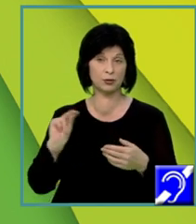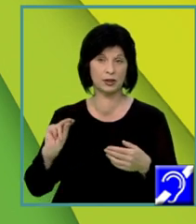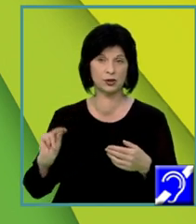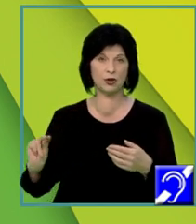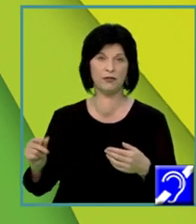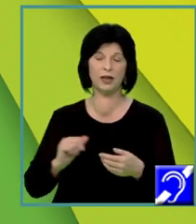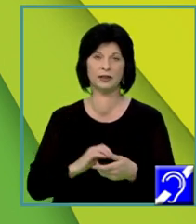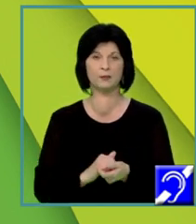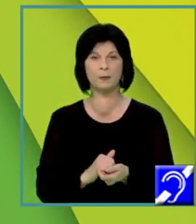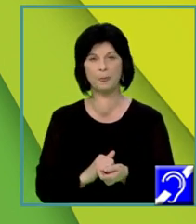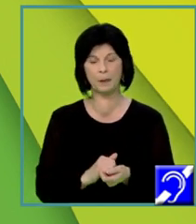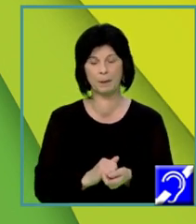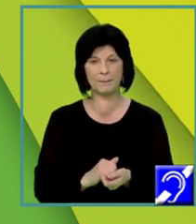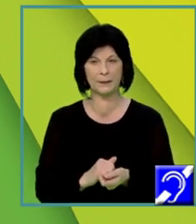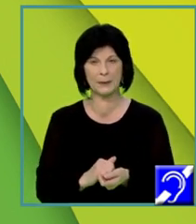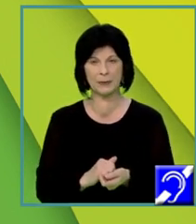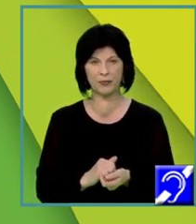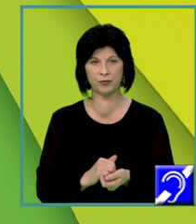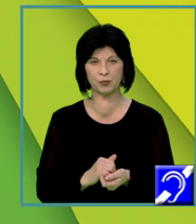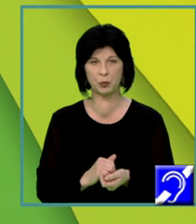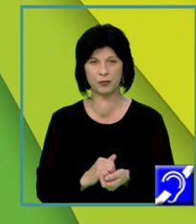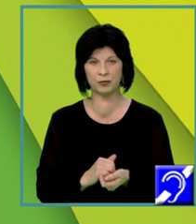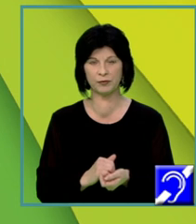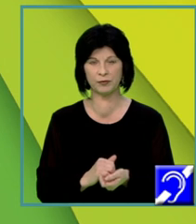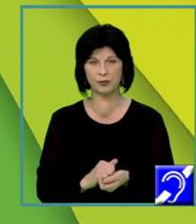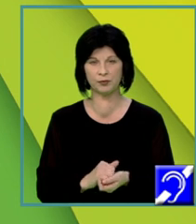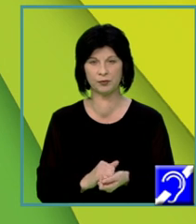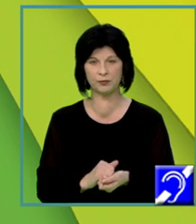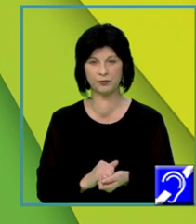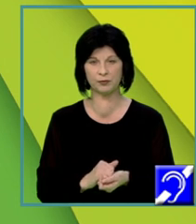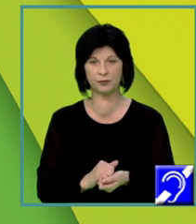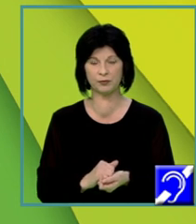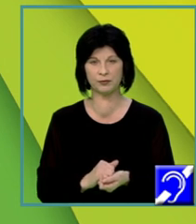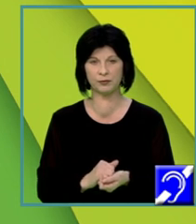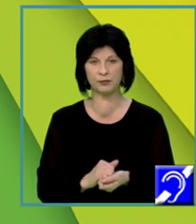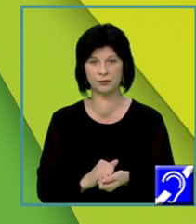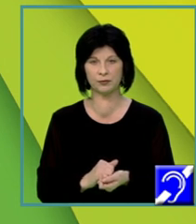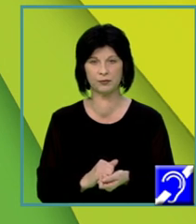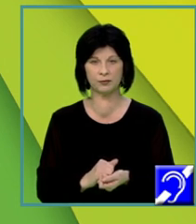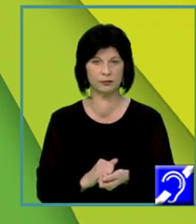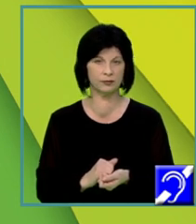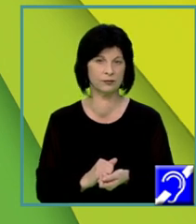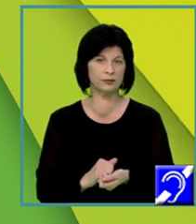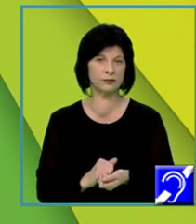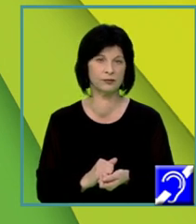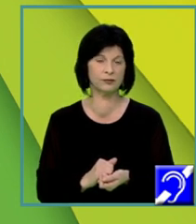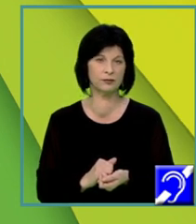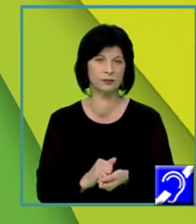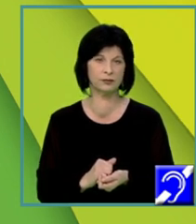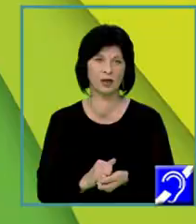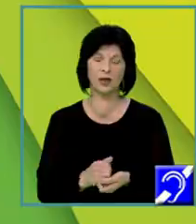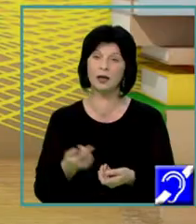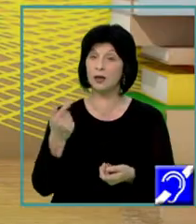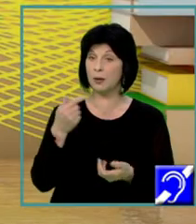a acestei cerințe, pornind de la punctele din barem. Iată, în redactarea textului vei avea în vedere